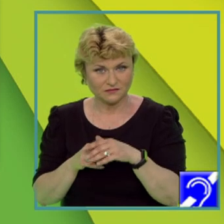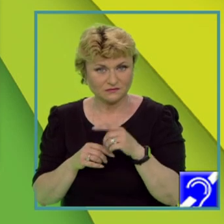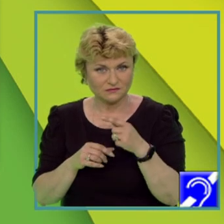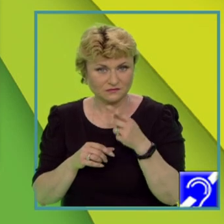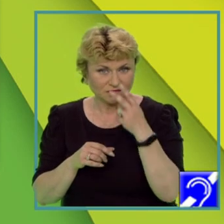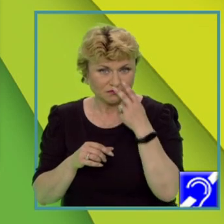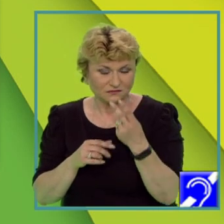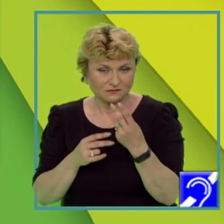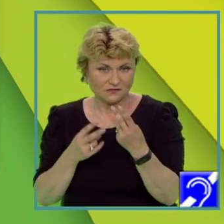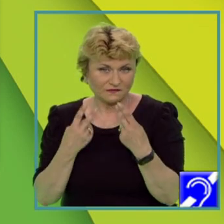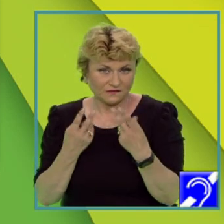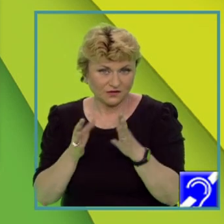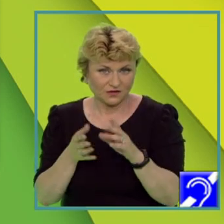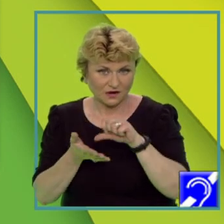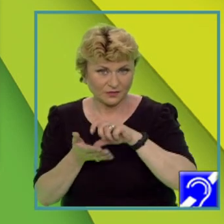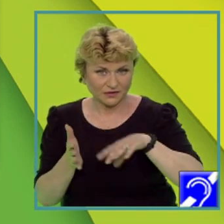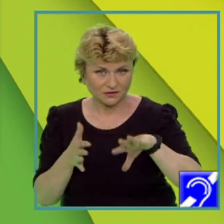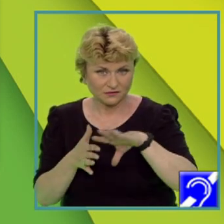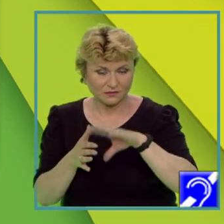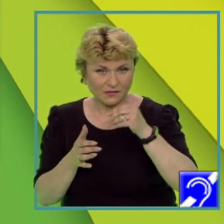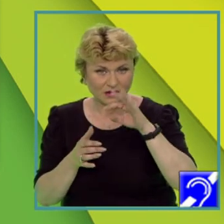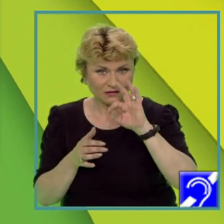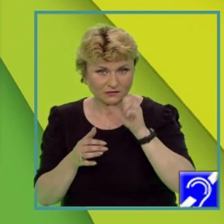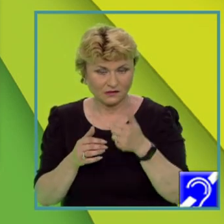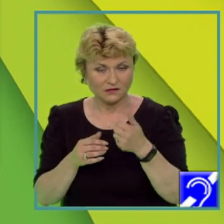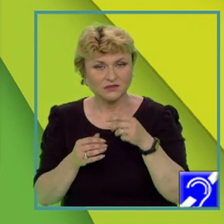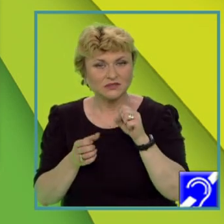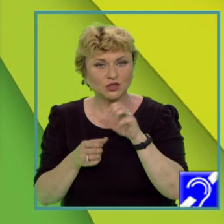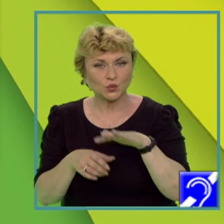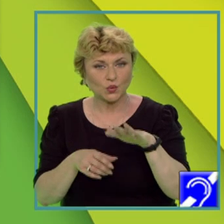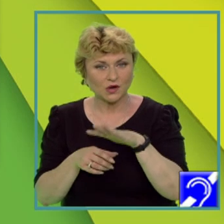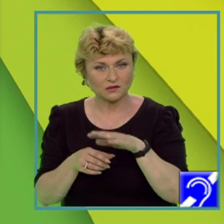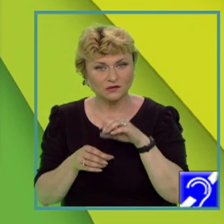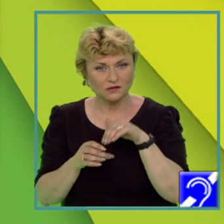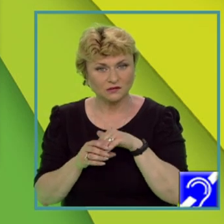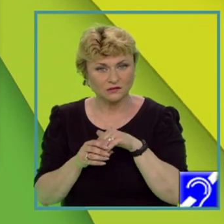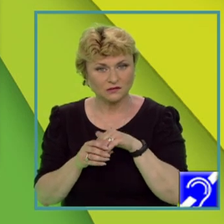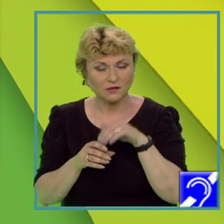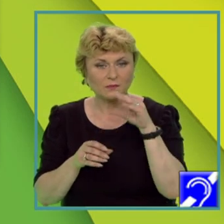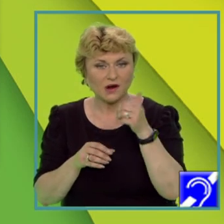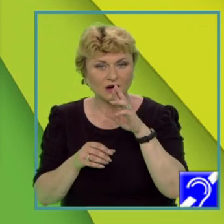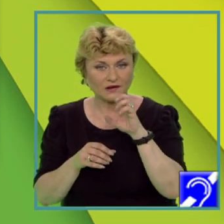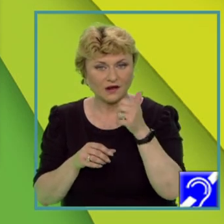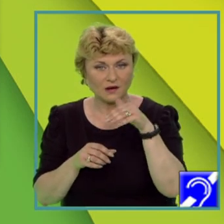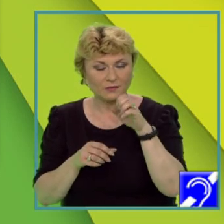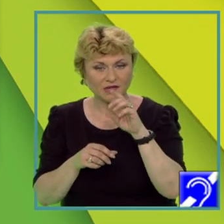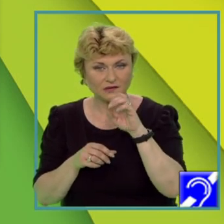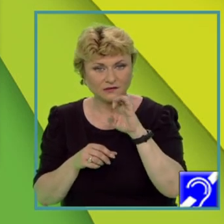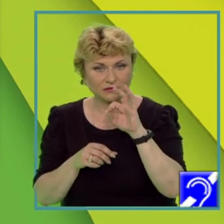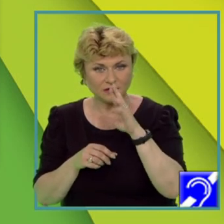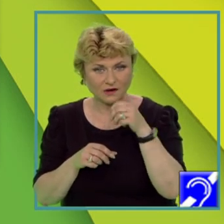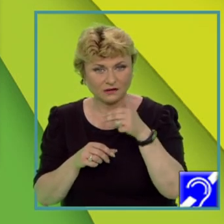la Valeta, capitala statului Malta, situată în Marea Mediterană, prin urmare,